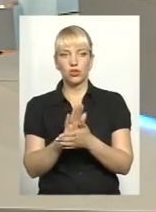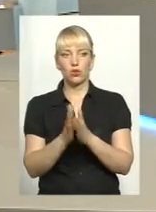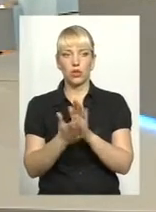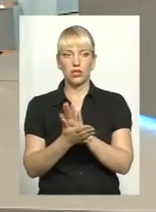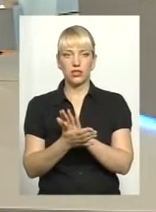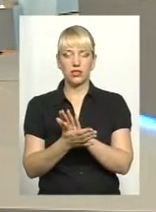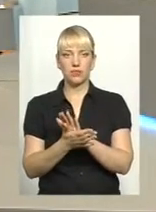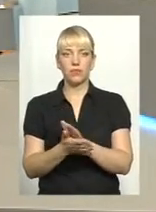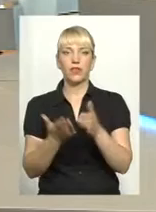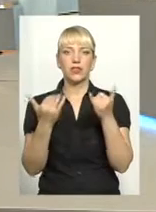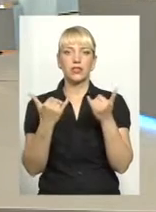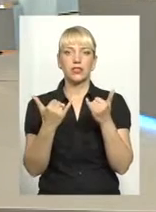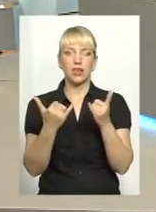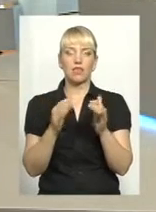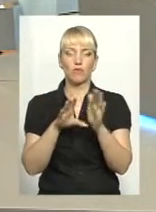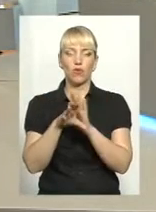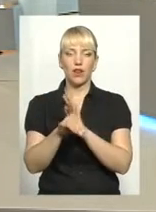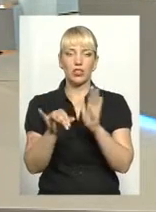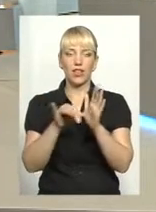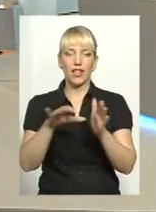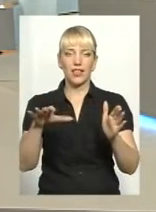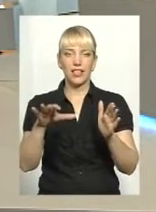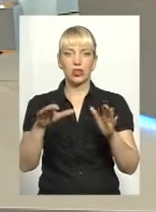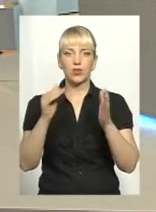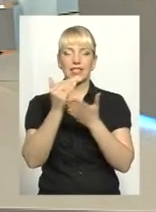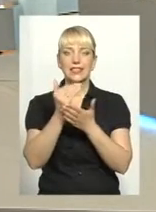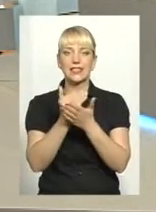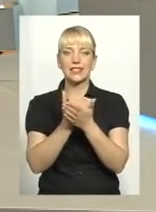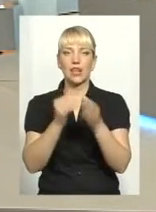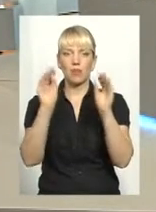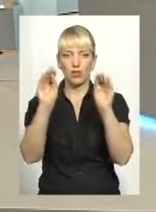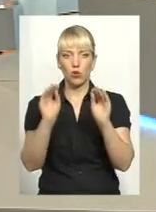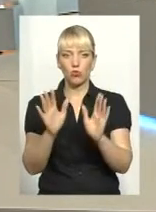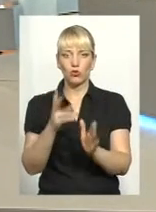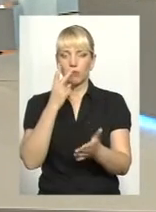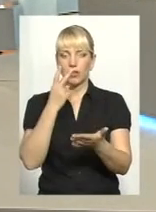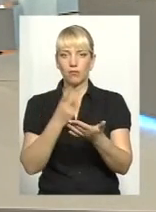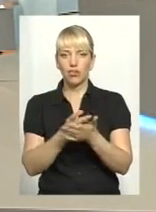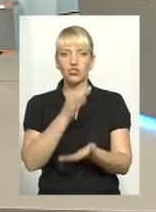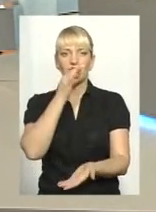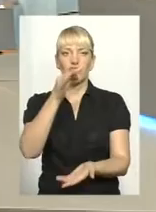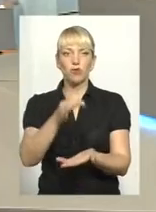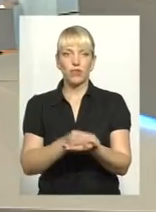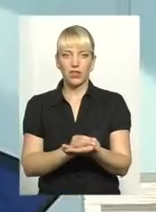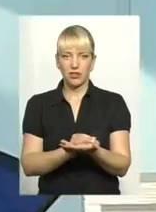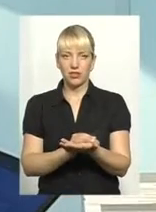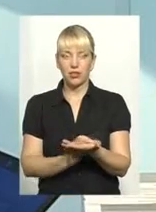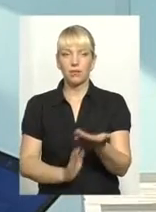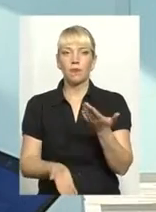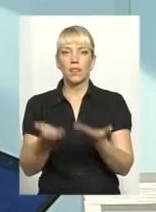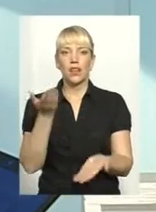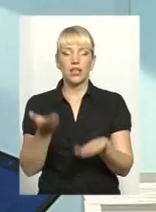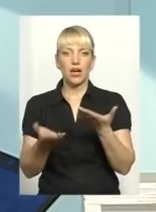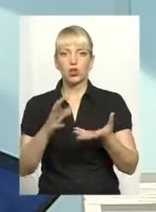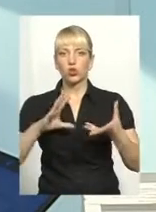Зараз з провадженням електронної системи декларування буде передбачена відповідальність. Якщо сума